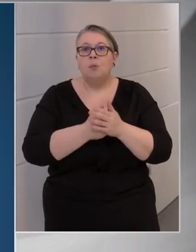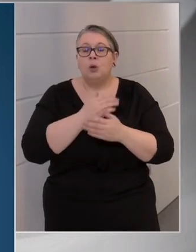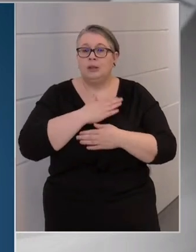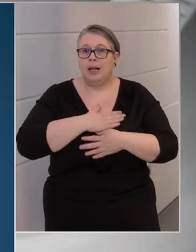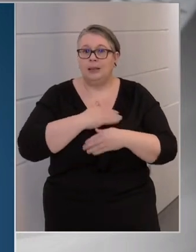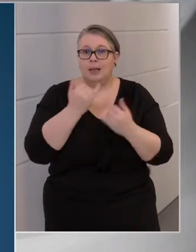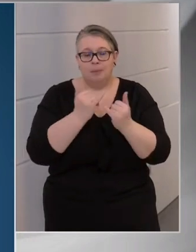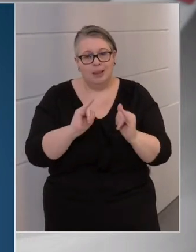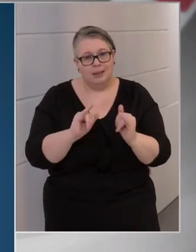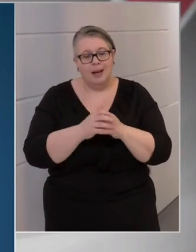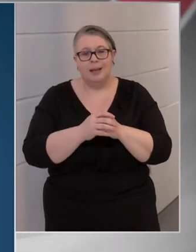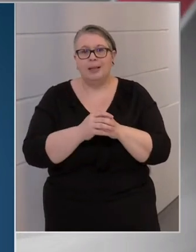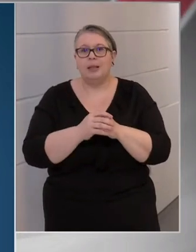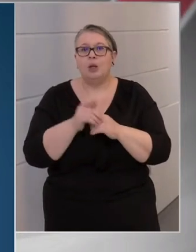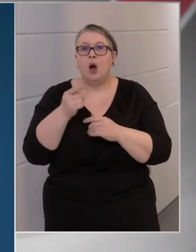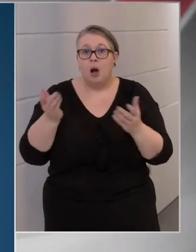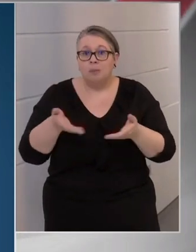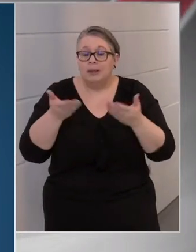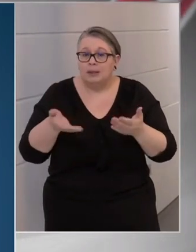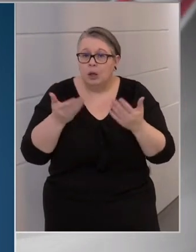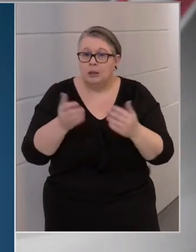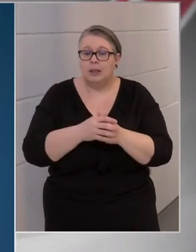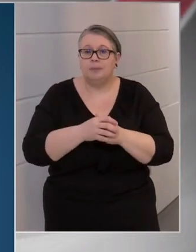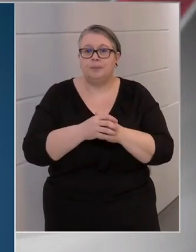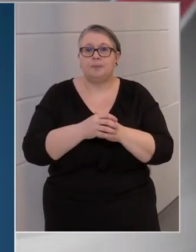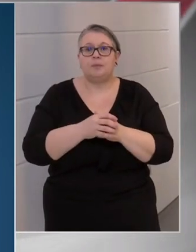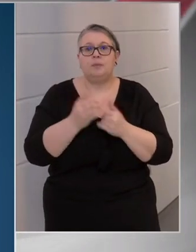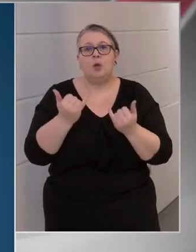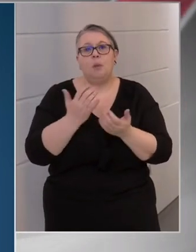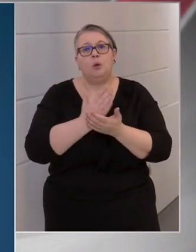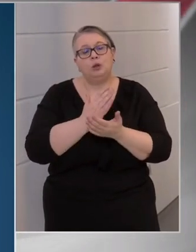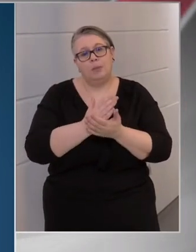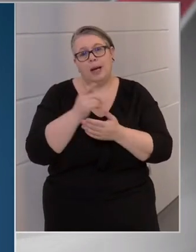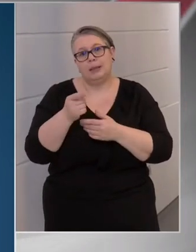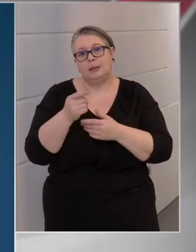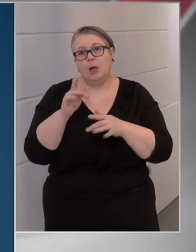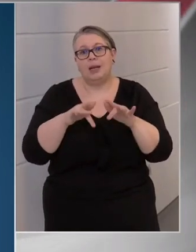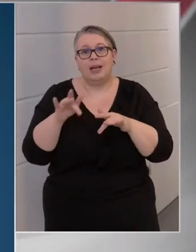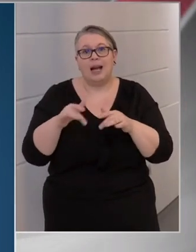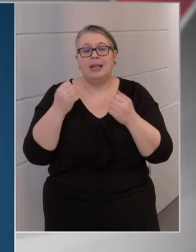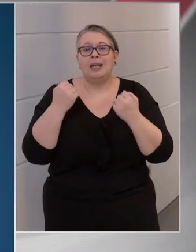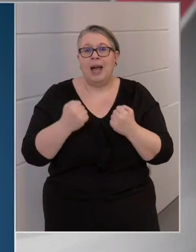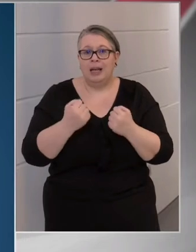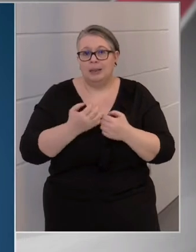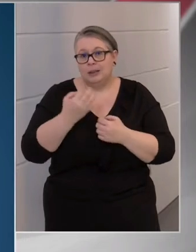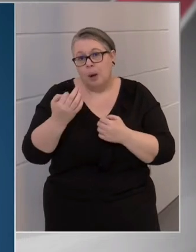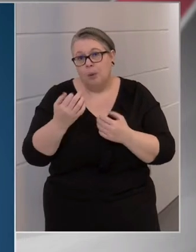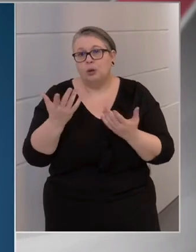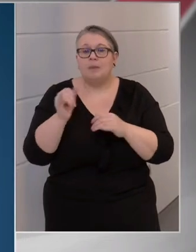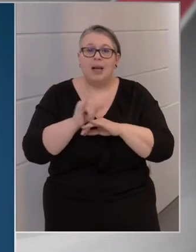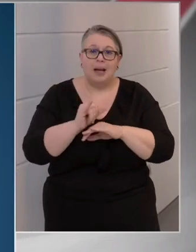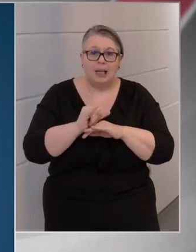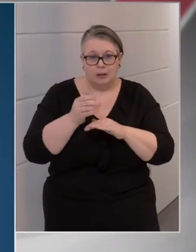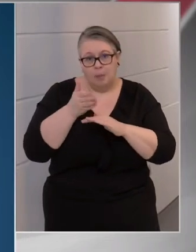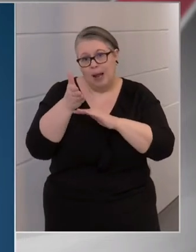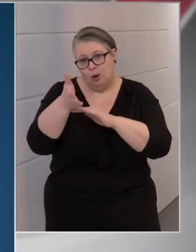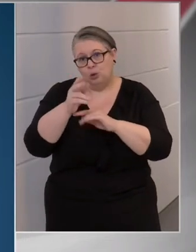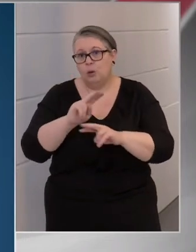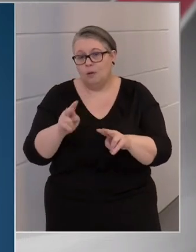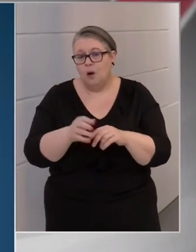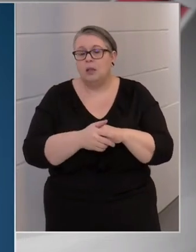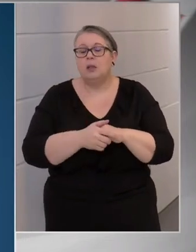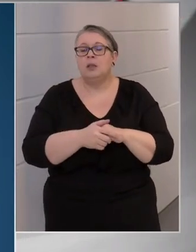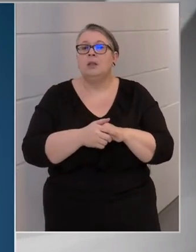szeretnék mindenkit arra biztatni, hogy most már ezt a néhány nehéz napot, esetleg hetet, ami előttünk áll,